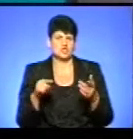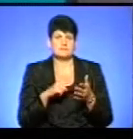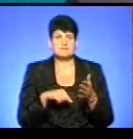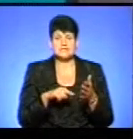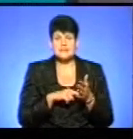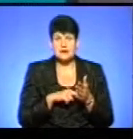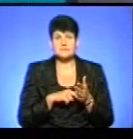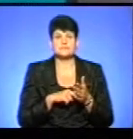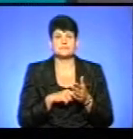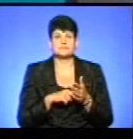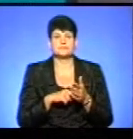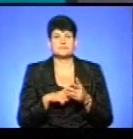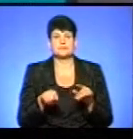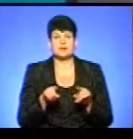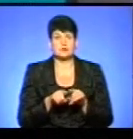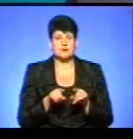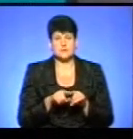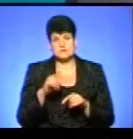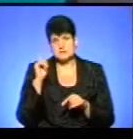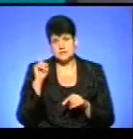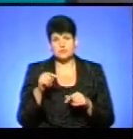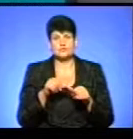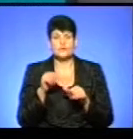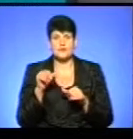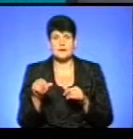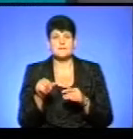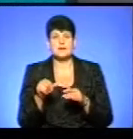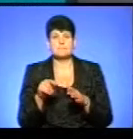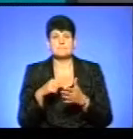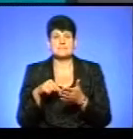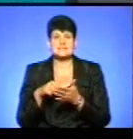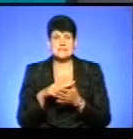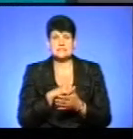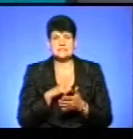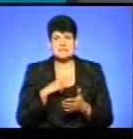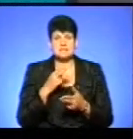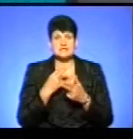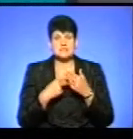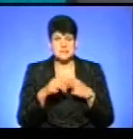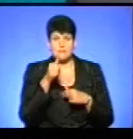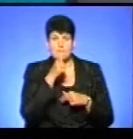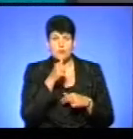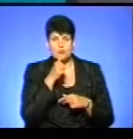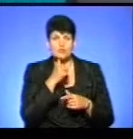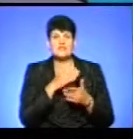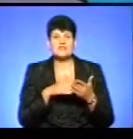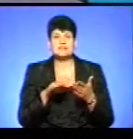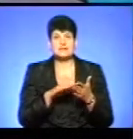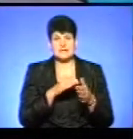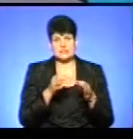І також, знаю, в деяких містах самі цирки пробують відмінити в суді такі рішення.